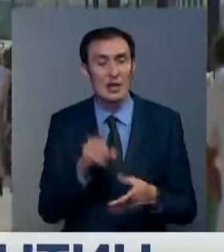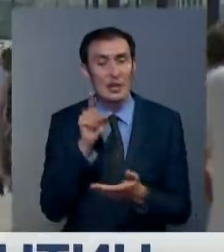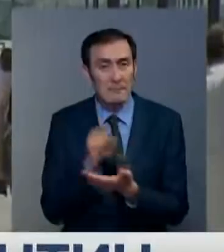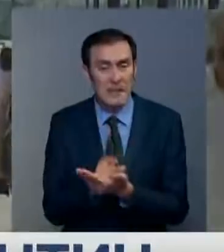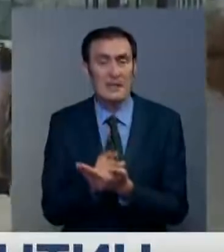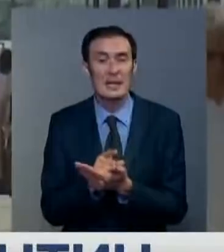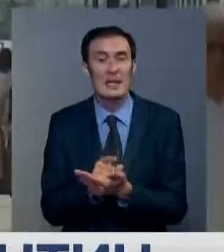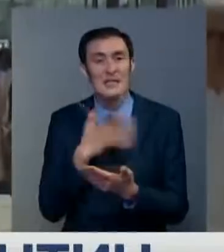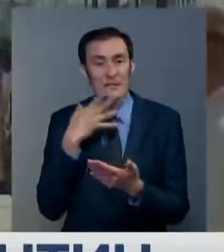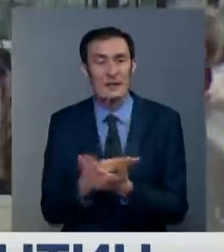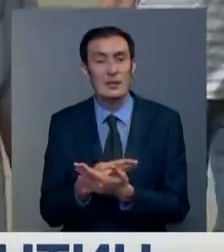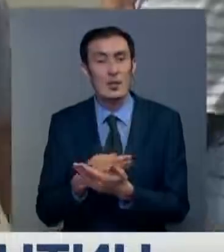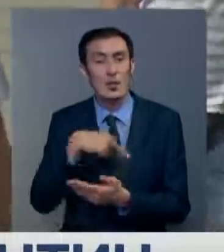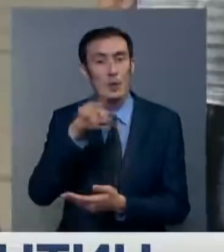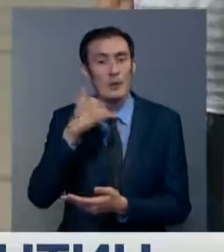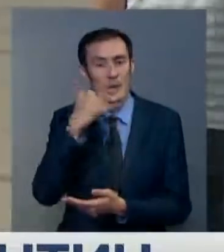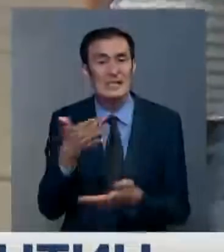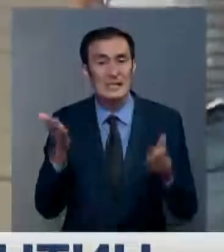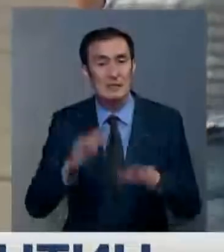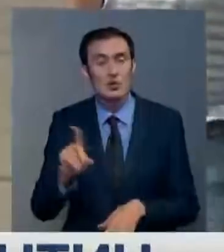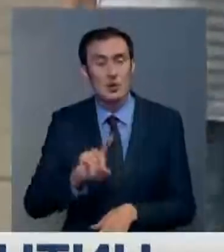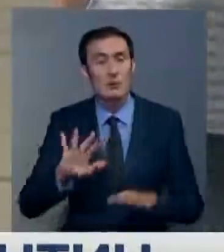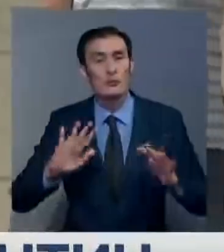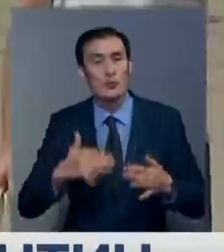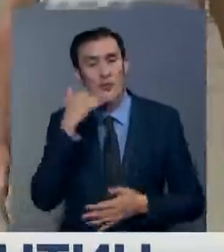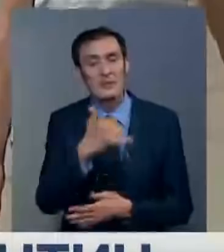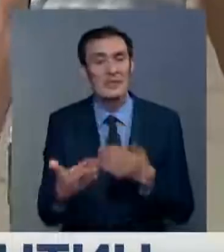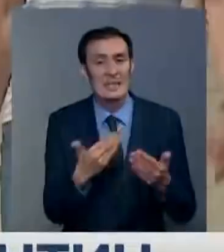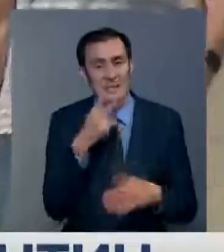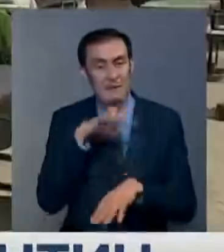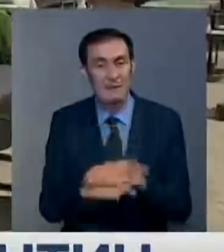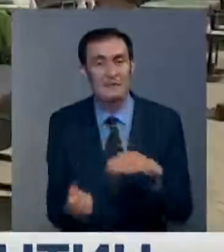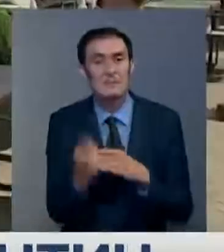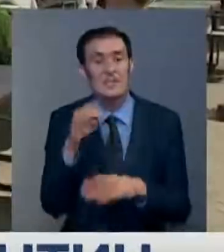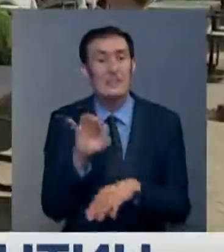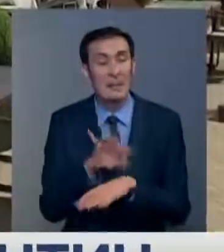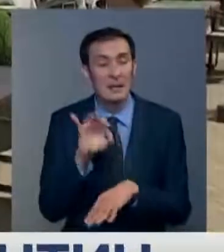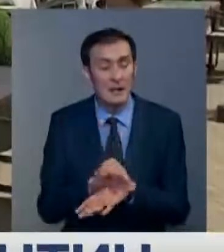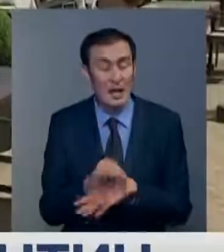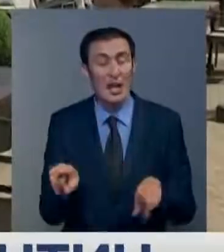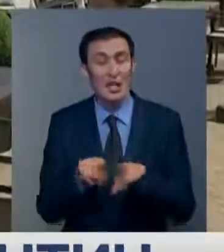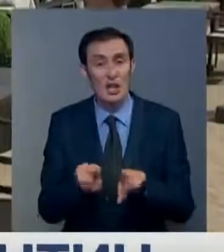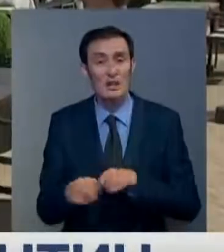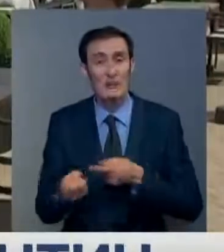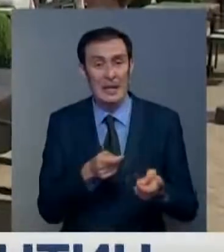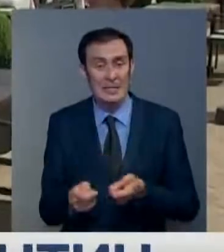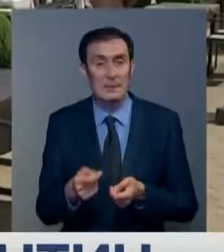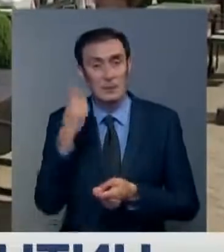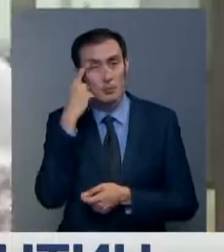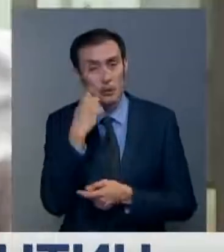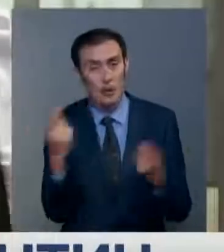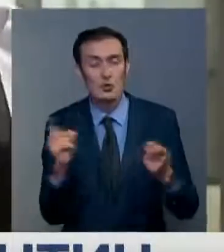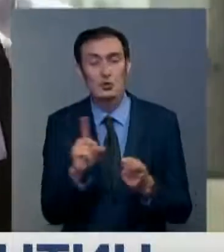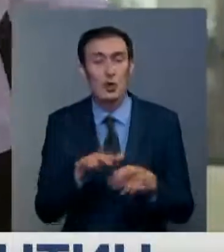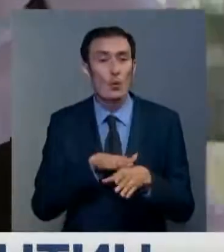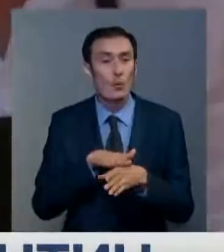люди обязаны оставлять свои контактные данные, чтобы с ними могли связаться в случае выявления вспышек заболевания. Кроме того, власти также предупреждают,